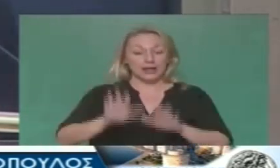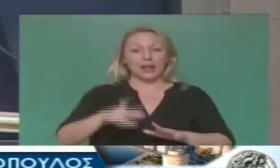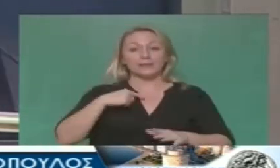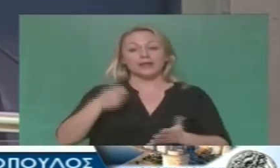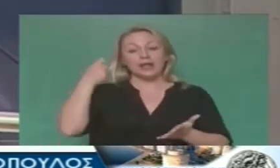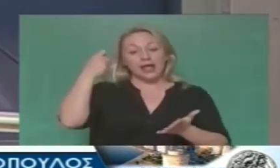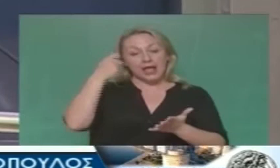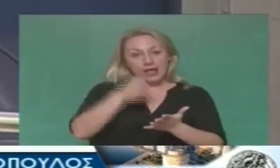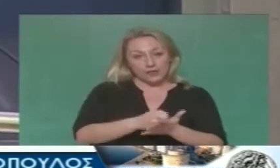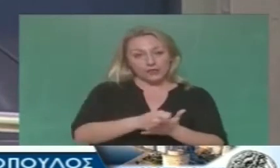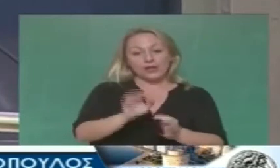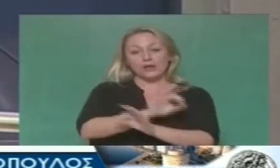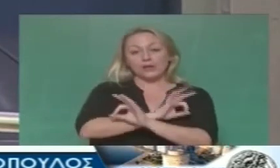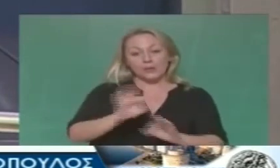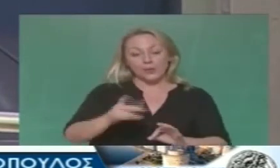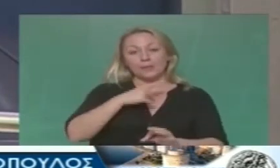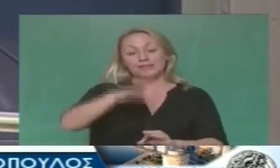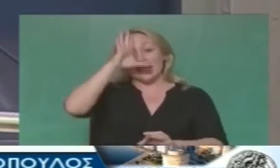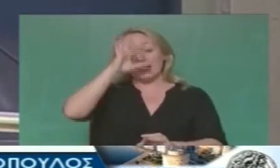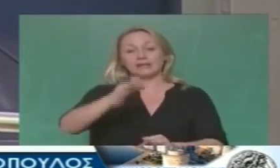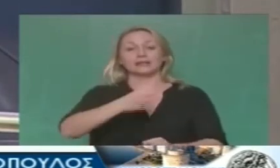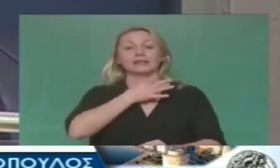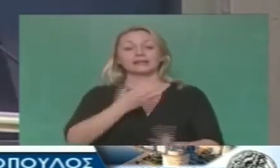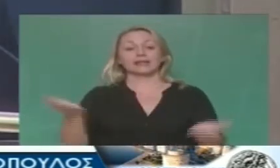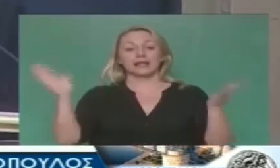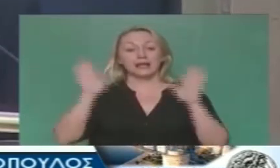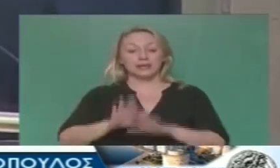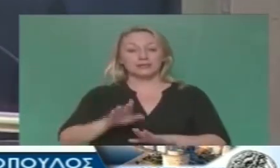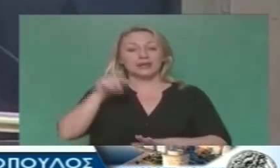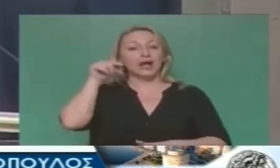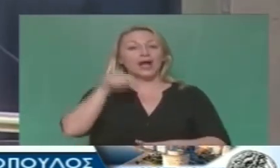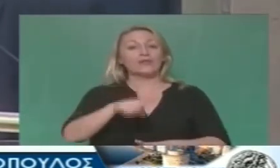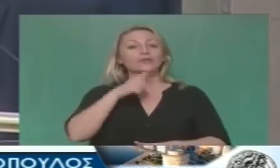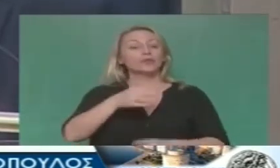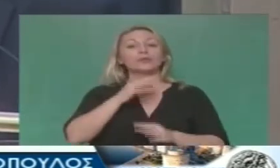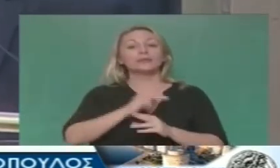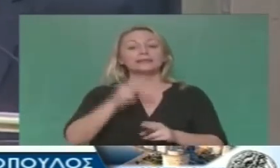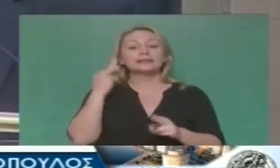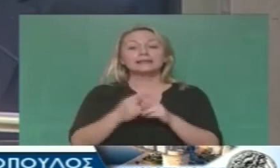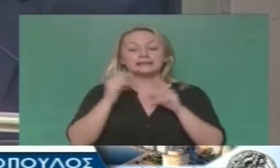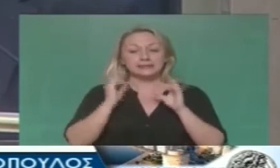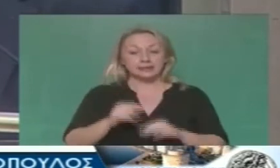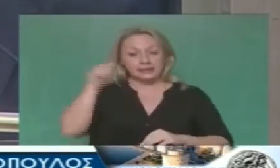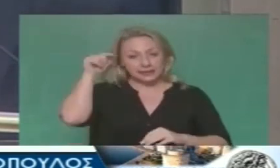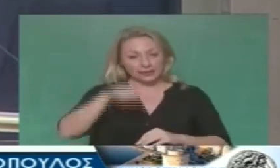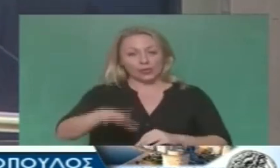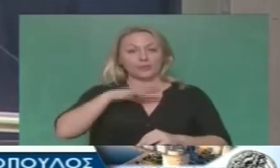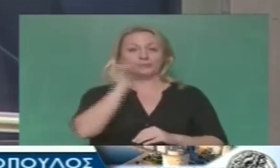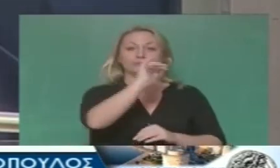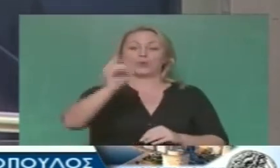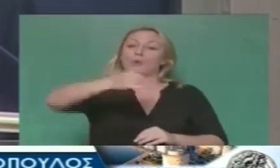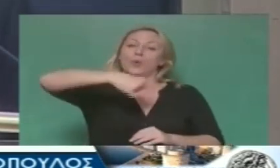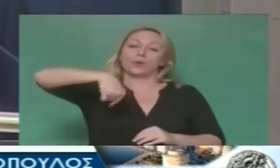εφορία που δίνει ο κόσμος να καλύπτει τις πραγματικές του ανάγκες. Αυτό με λίγα λόγια σημαίνει πρακτικά και σε αυτό καλούμε το λόγο το εξής.